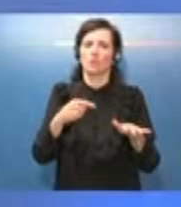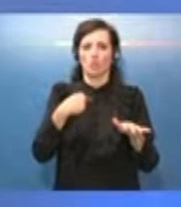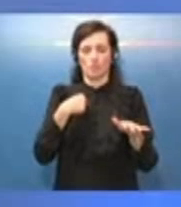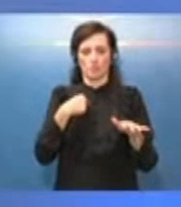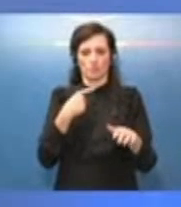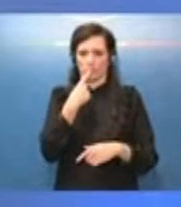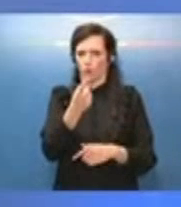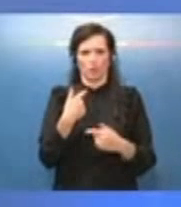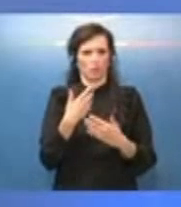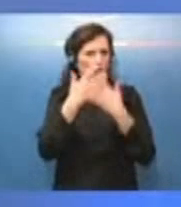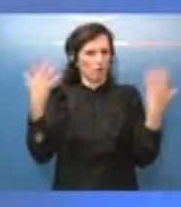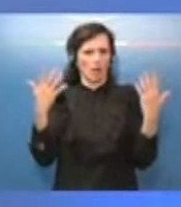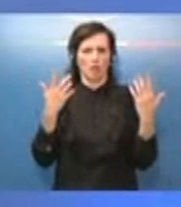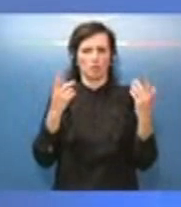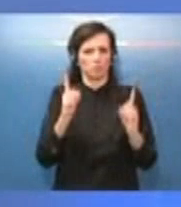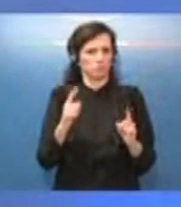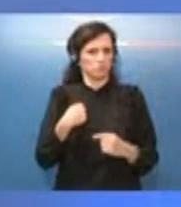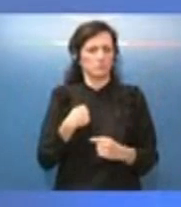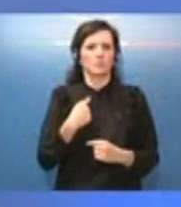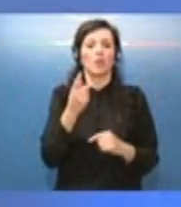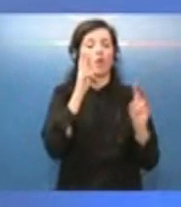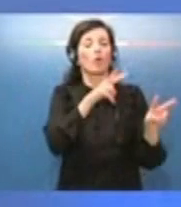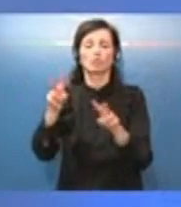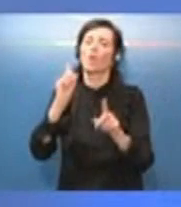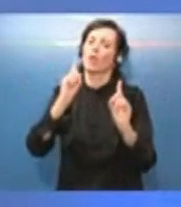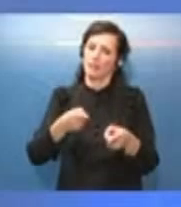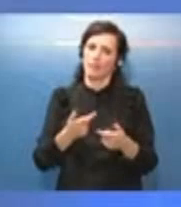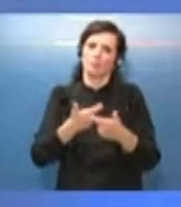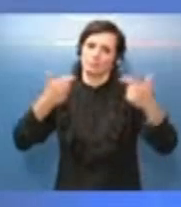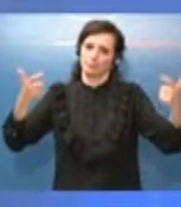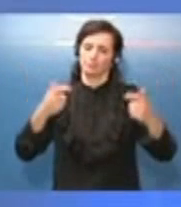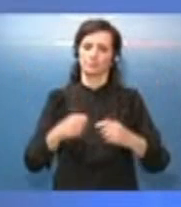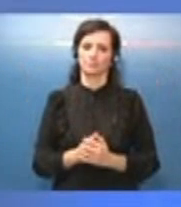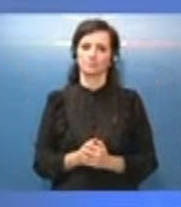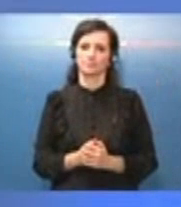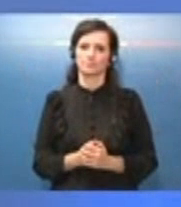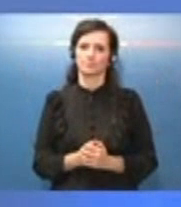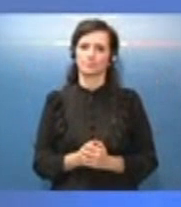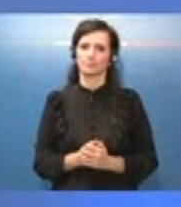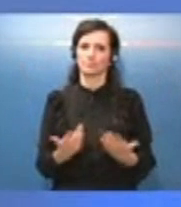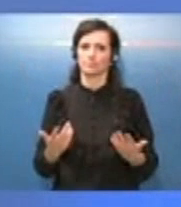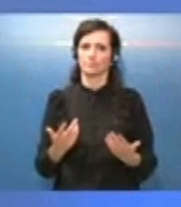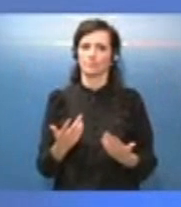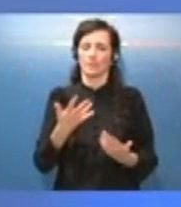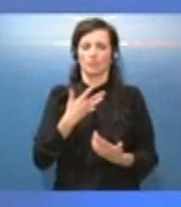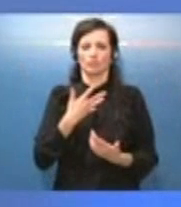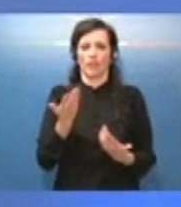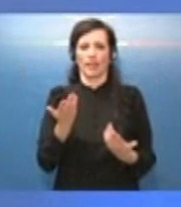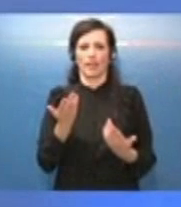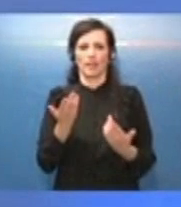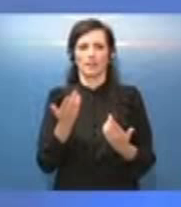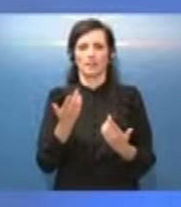apertamente, ma anche altri Ministri, che questi controlli vanno rafforzati. C'è tutta un'anedotica del